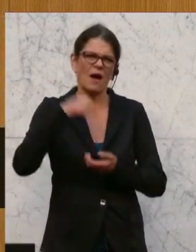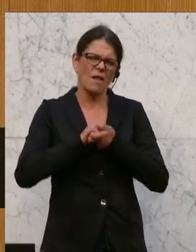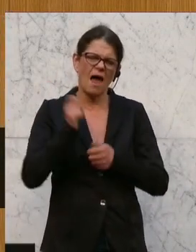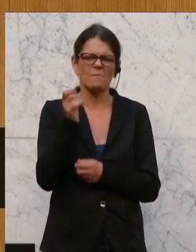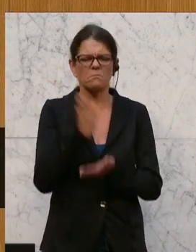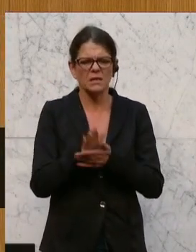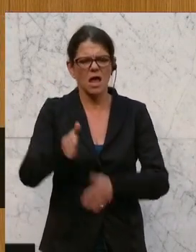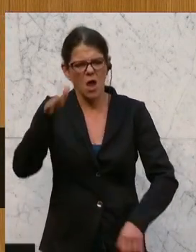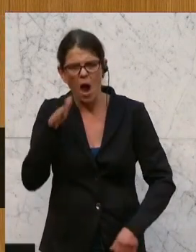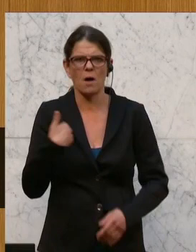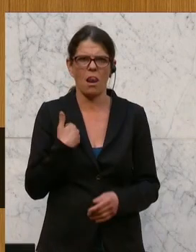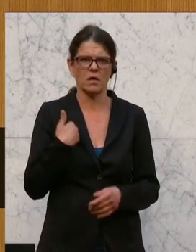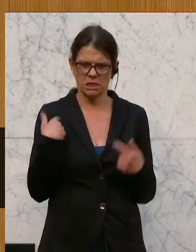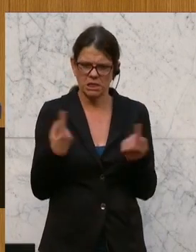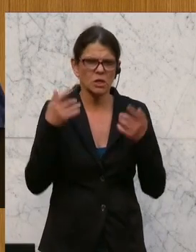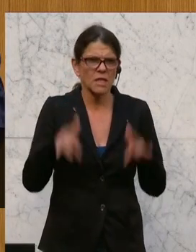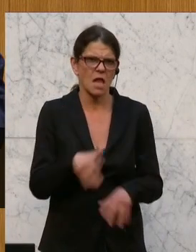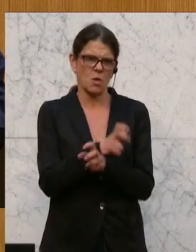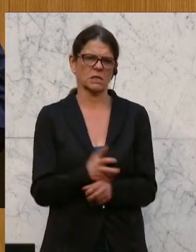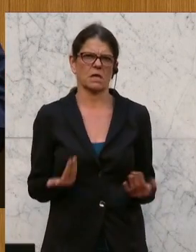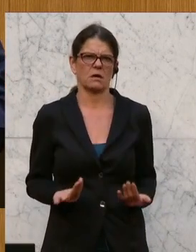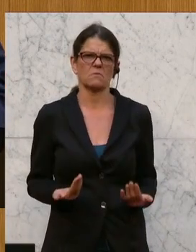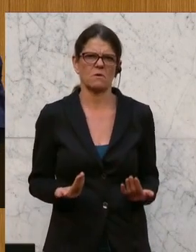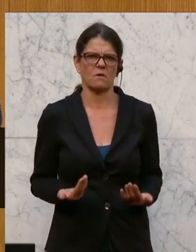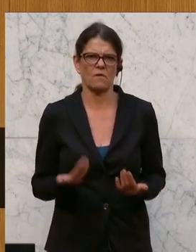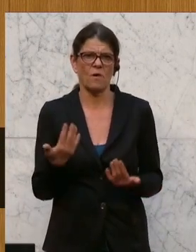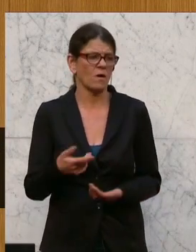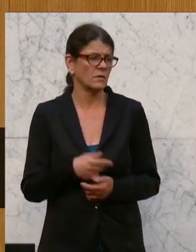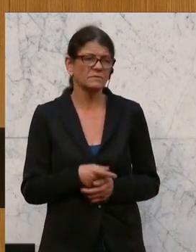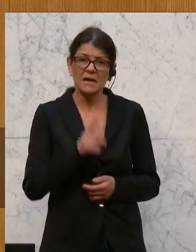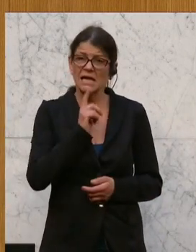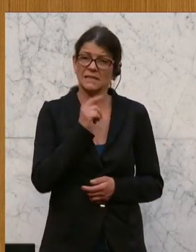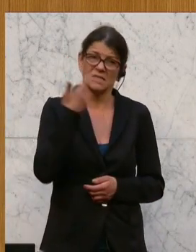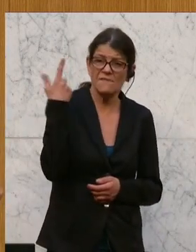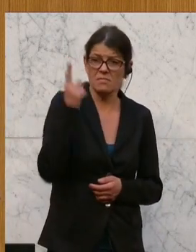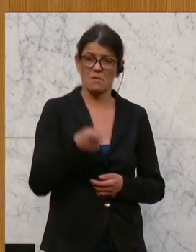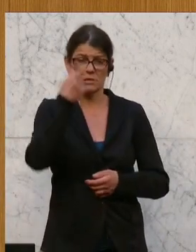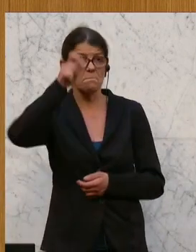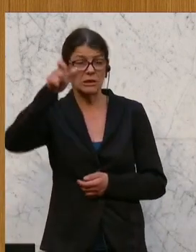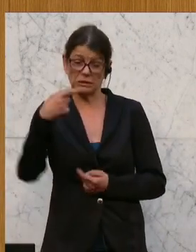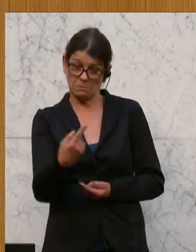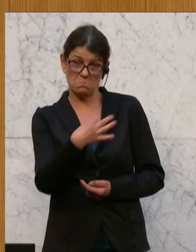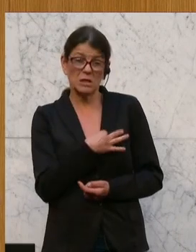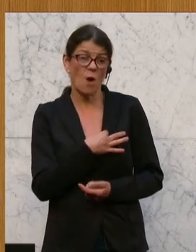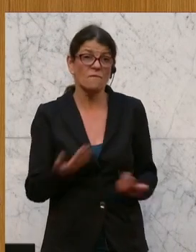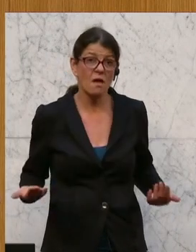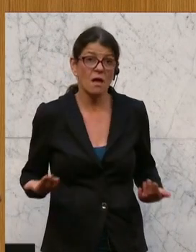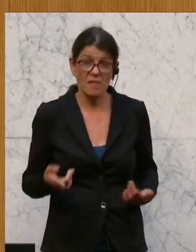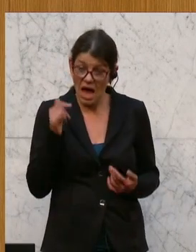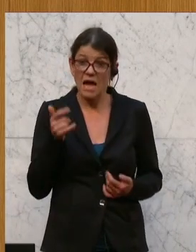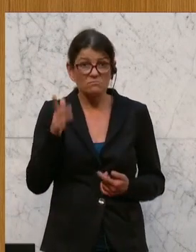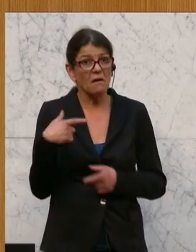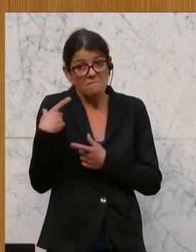zu. Wir haben eine Situation in Österreich, wo mindestens 2000 Menschen betroffen sind, die um ihre